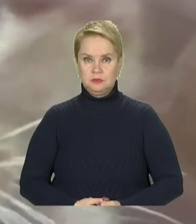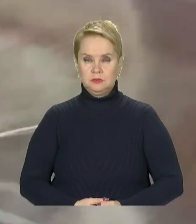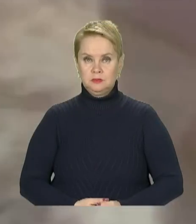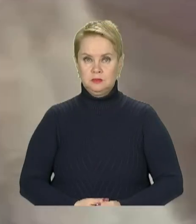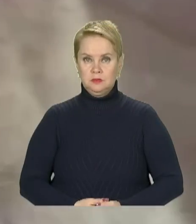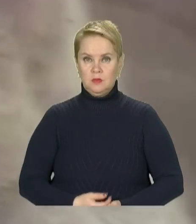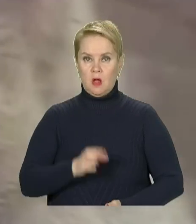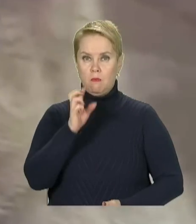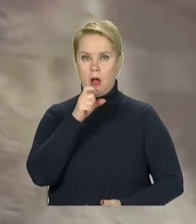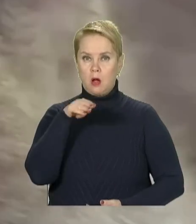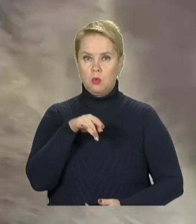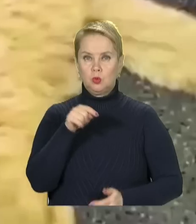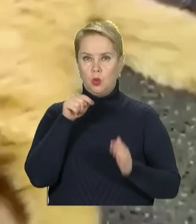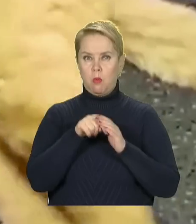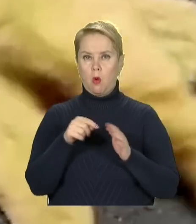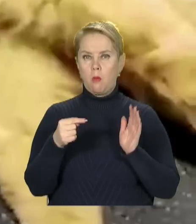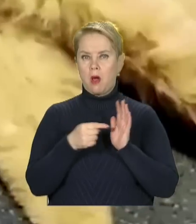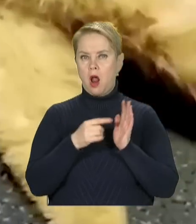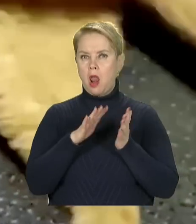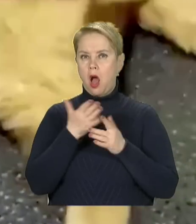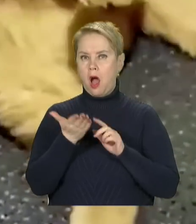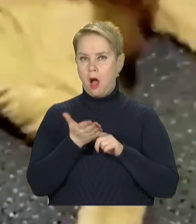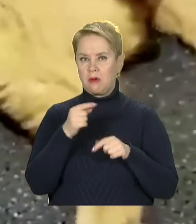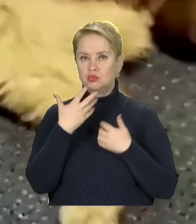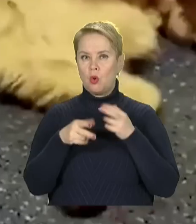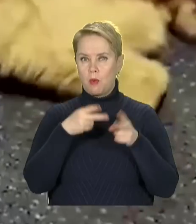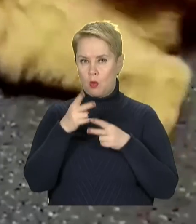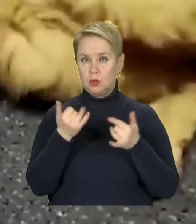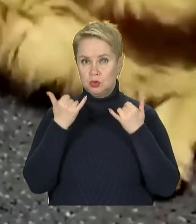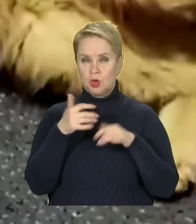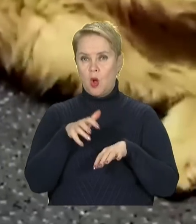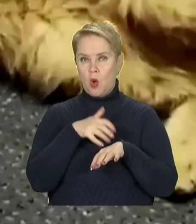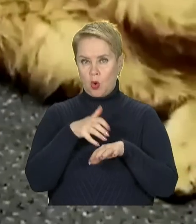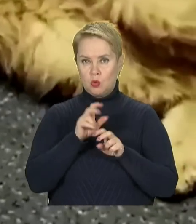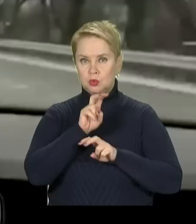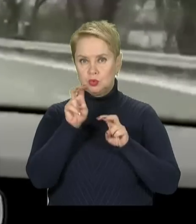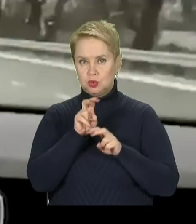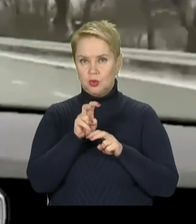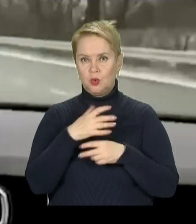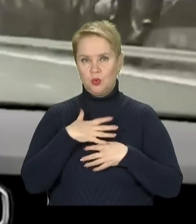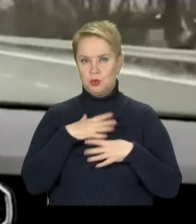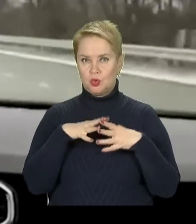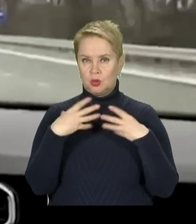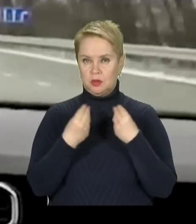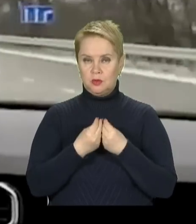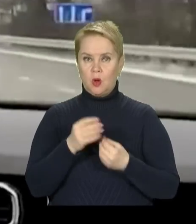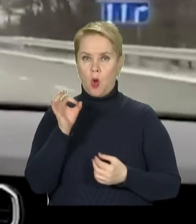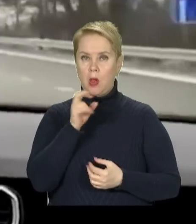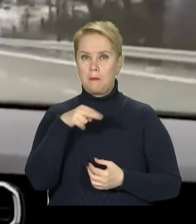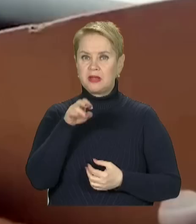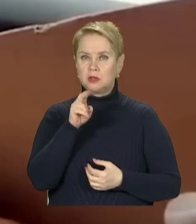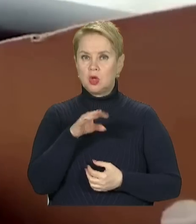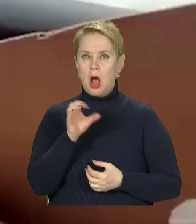У Бахмута глибоке поранення лапи. Його вже прооперували. І зараз котові шукають люблячу родину. Олена